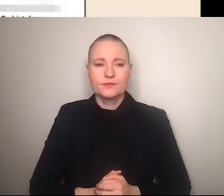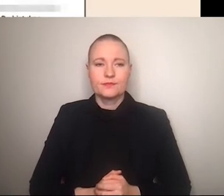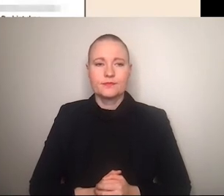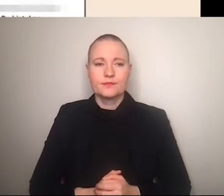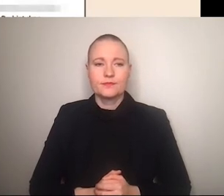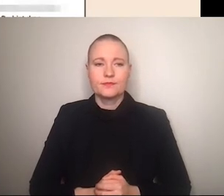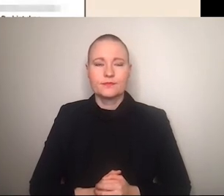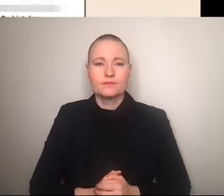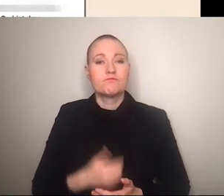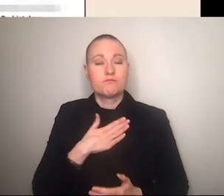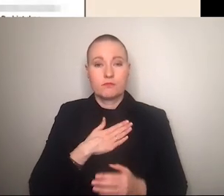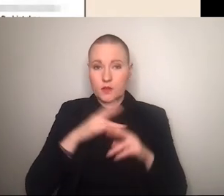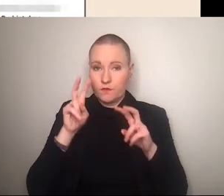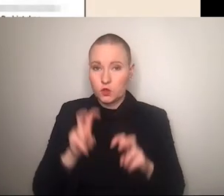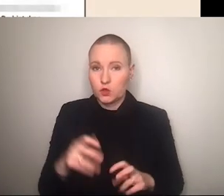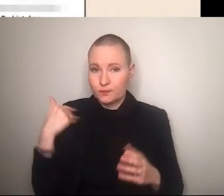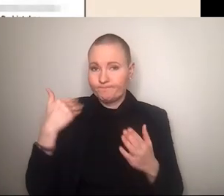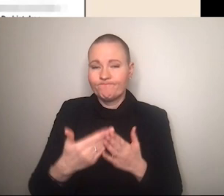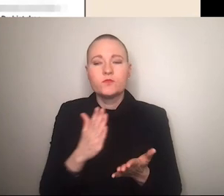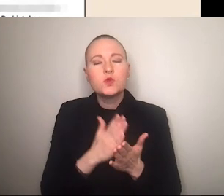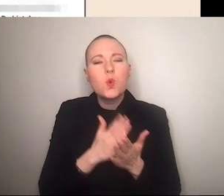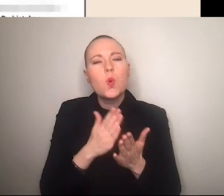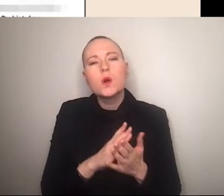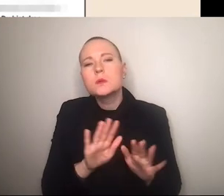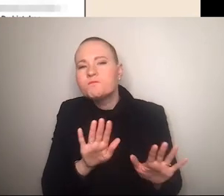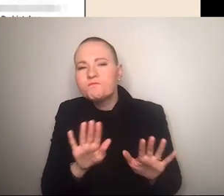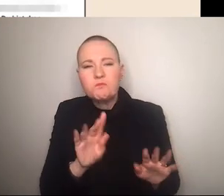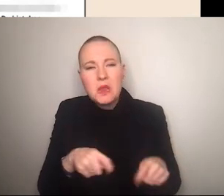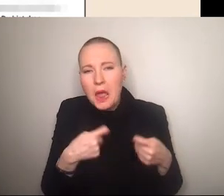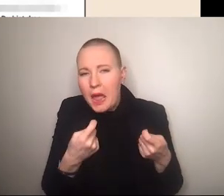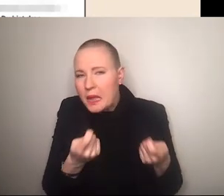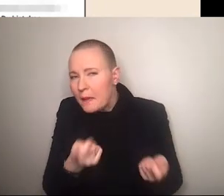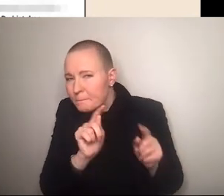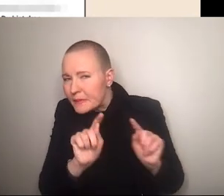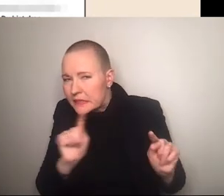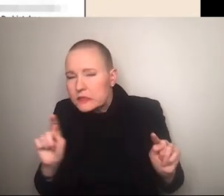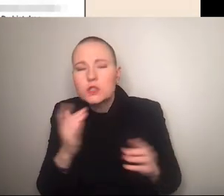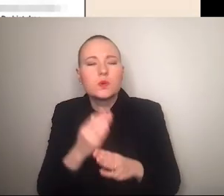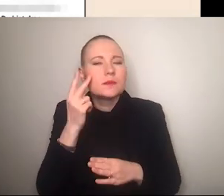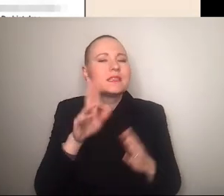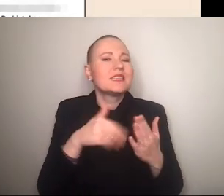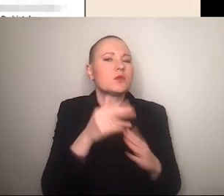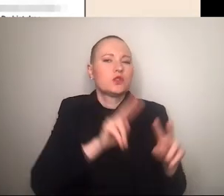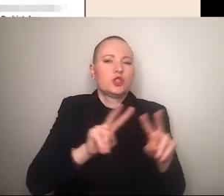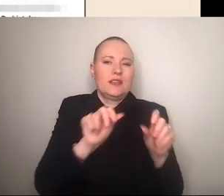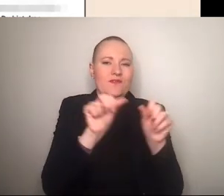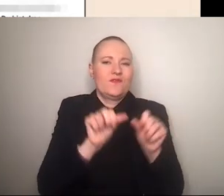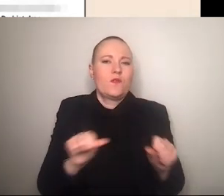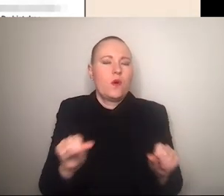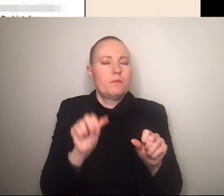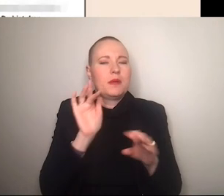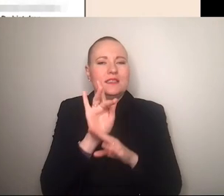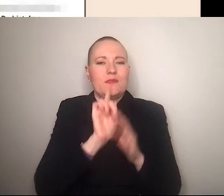was sich in meiner forschung bereits abzeichnet ist dass es eben verschiedene arten oder typen antifeministische